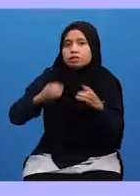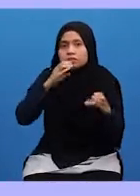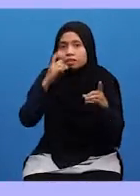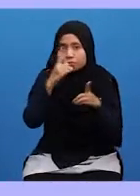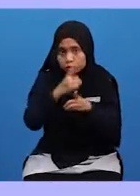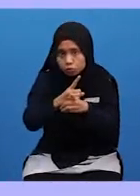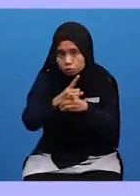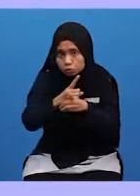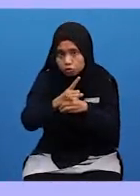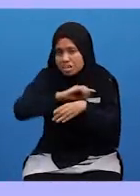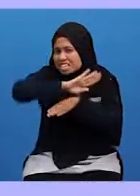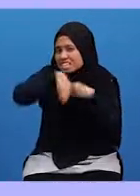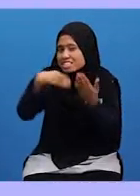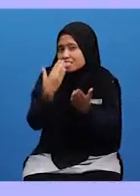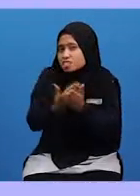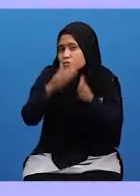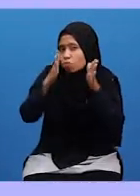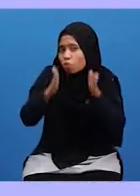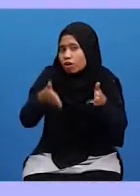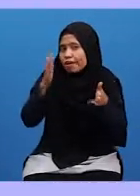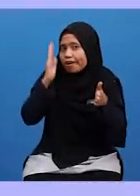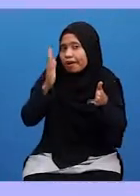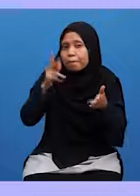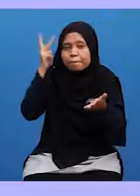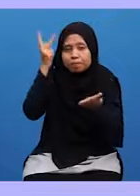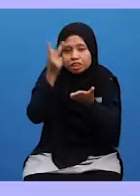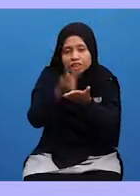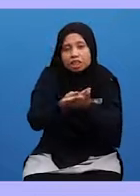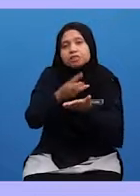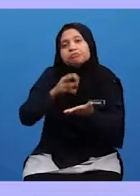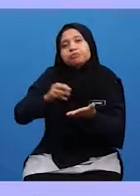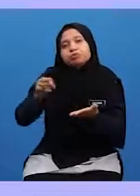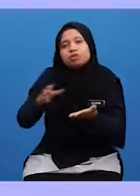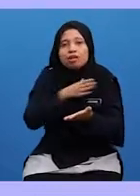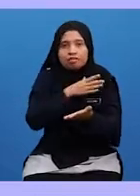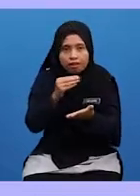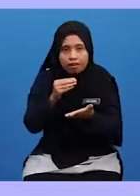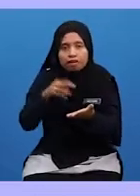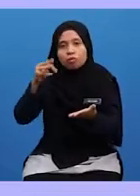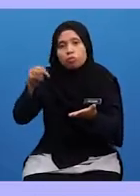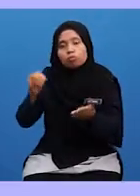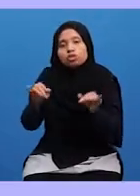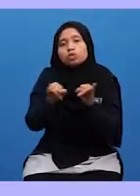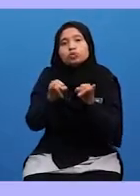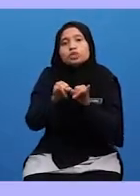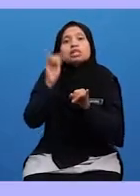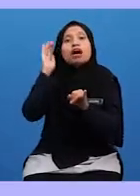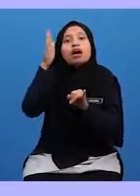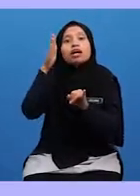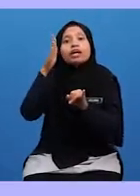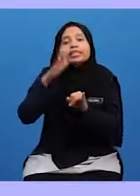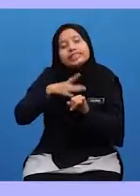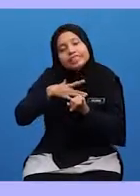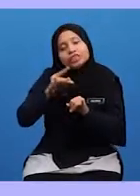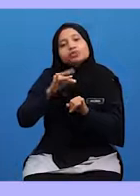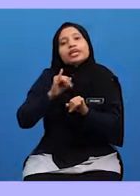Bercakap Benar Semua Orang Akan Mempercayai Murid-murid Dan Murid-murid Juga Akan